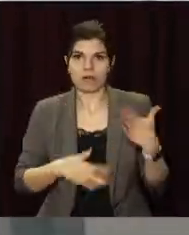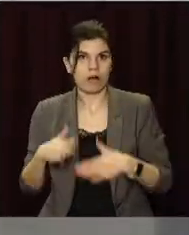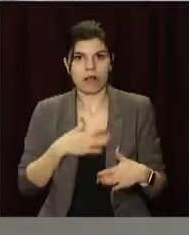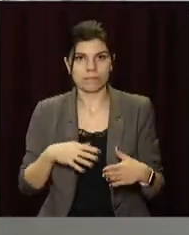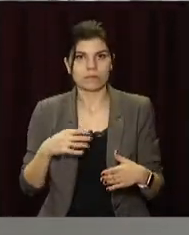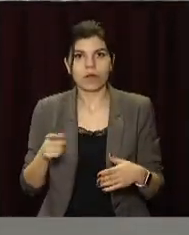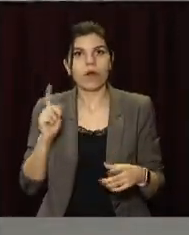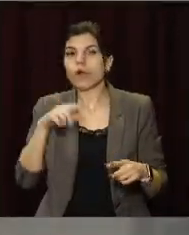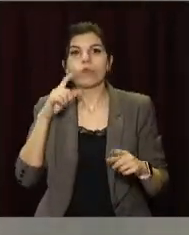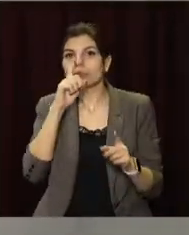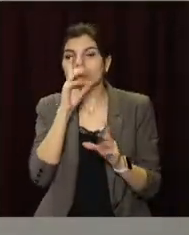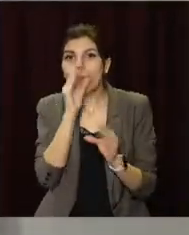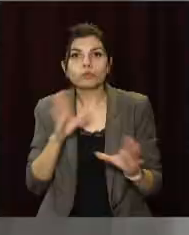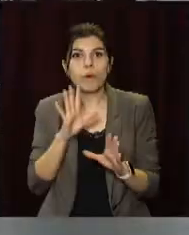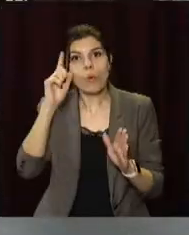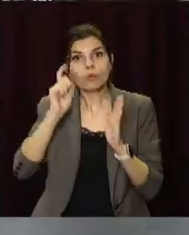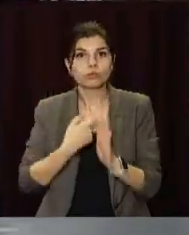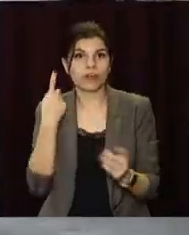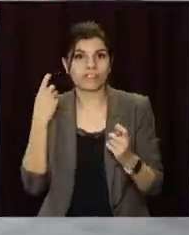кажуть, не встигли про них дізнатися.